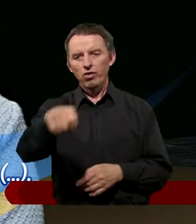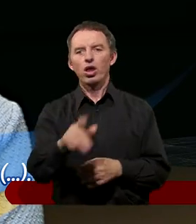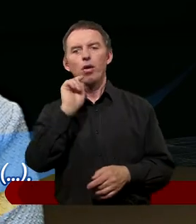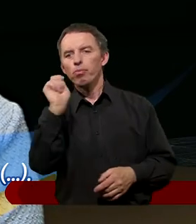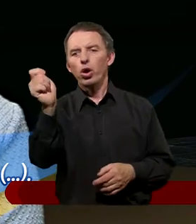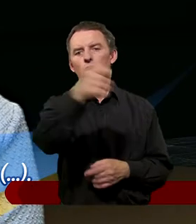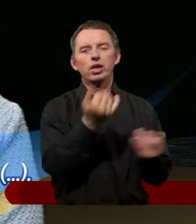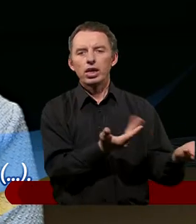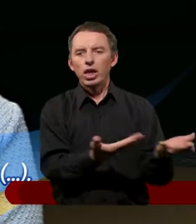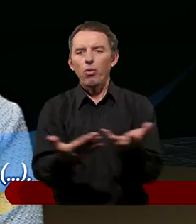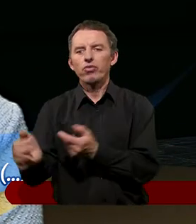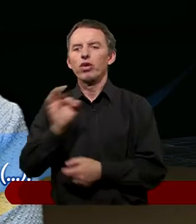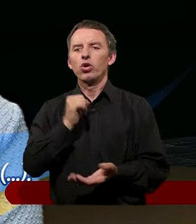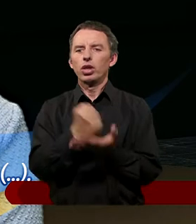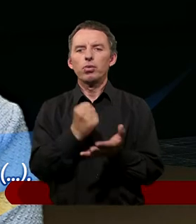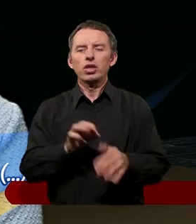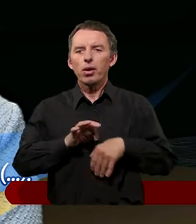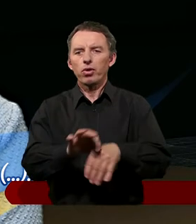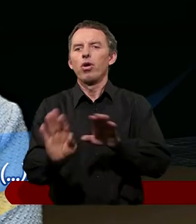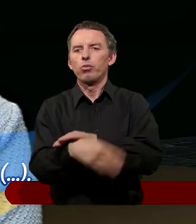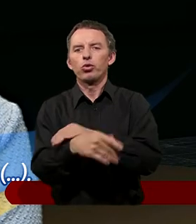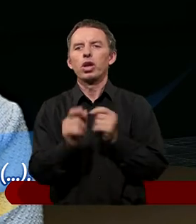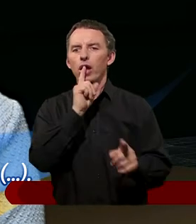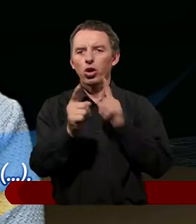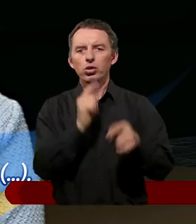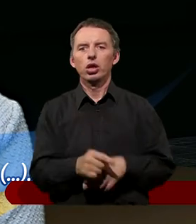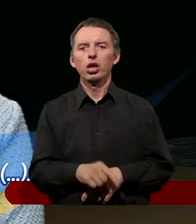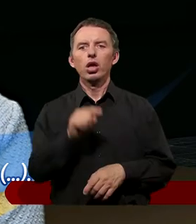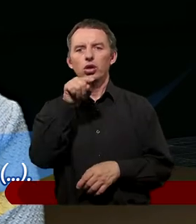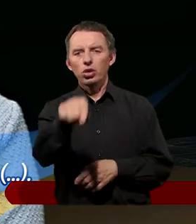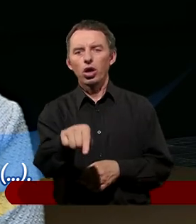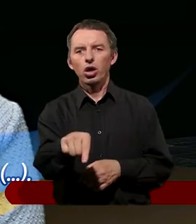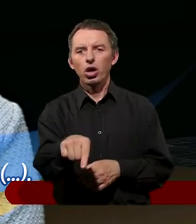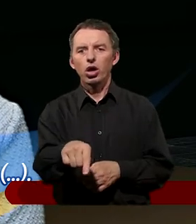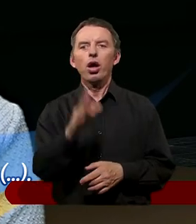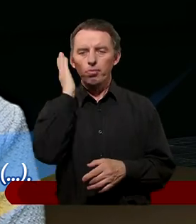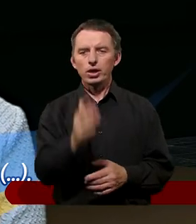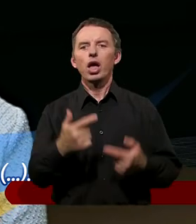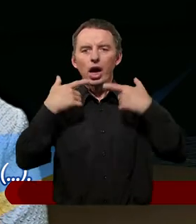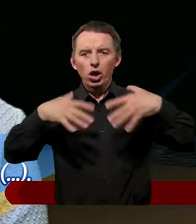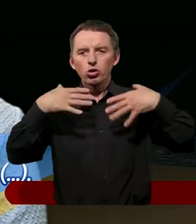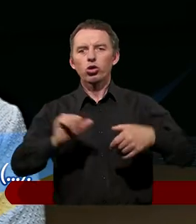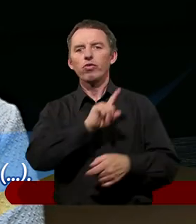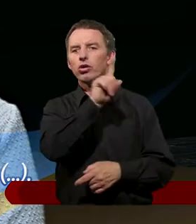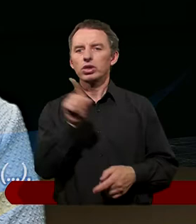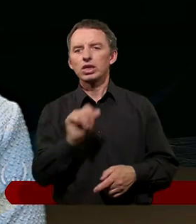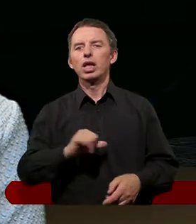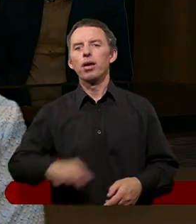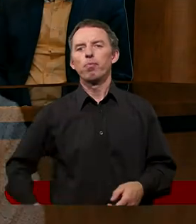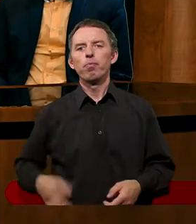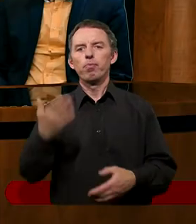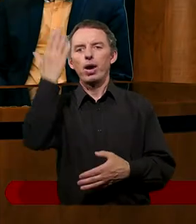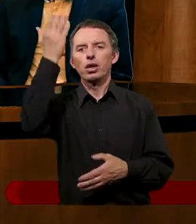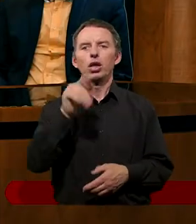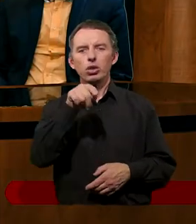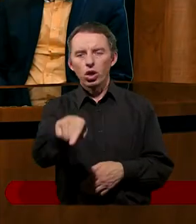podróży, nie załatwiając swoich spraw i nie prowadząc pustej rozmowy, wtedy będziesz się rozkoszował Panem. To